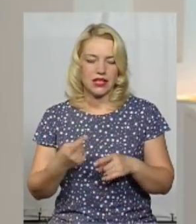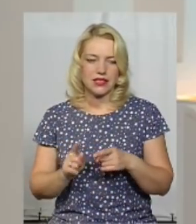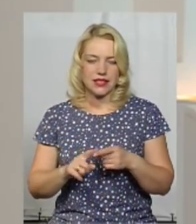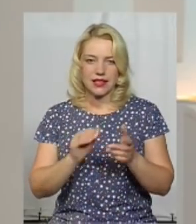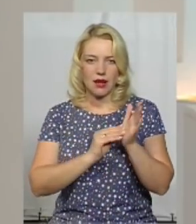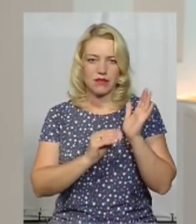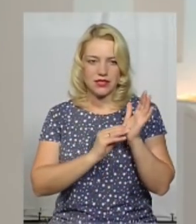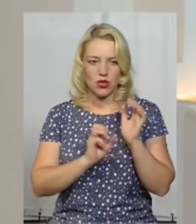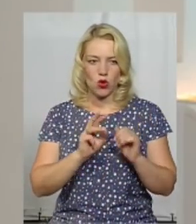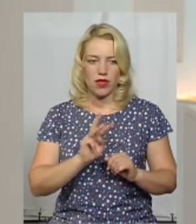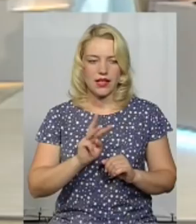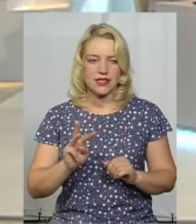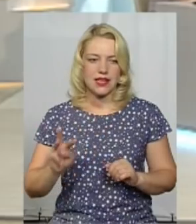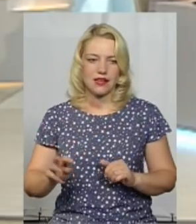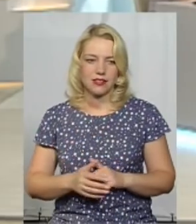на сайті.